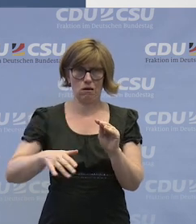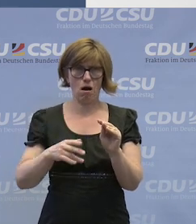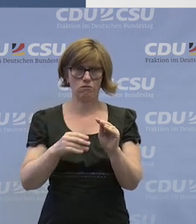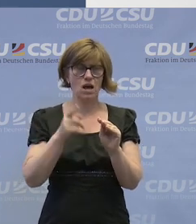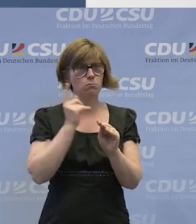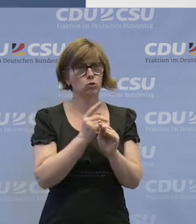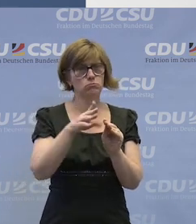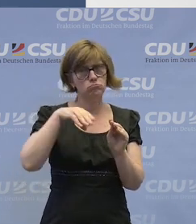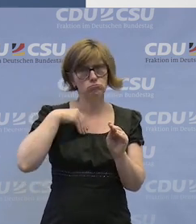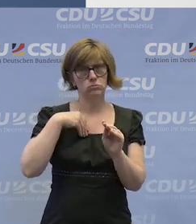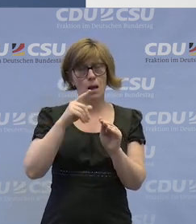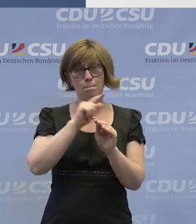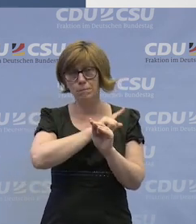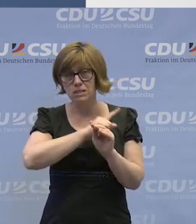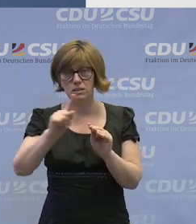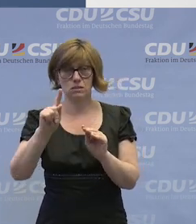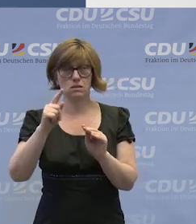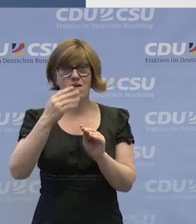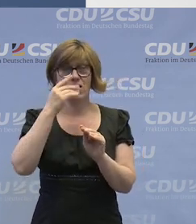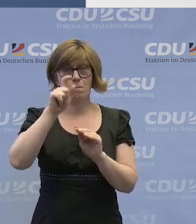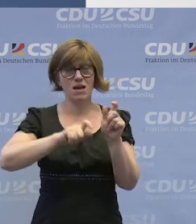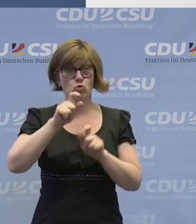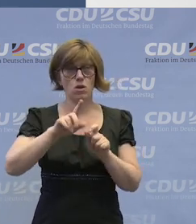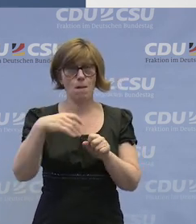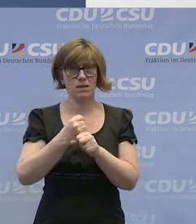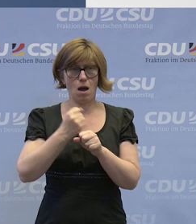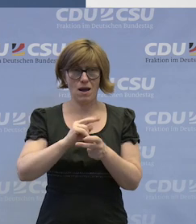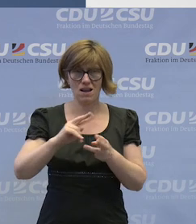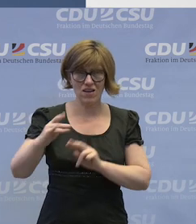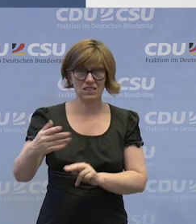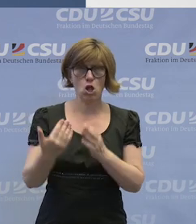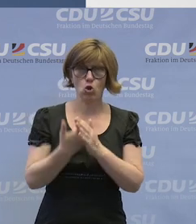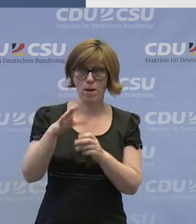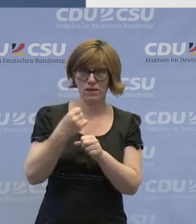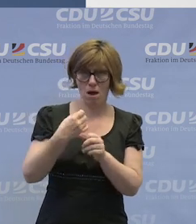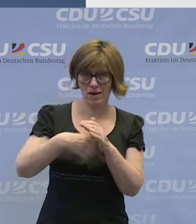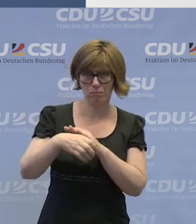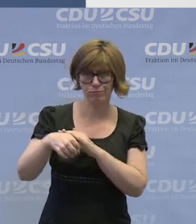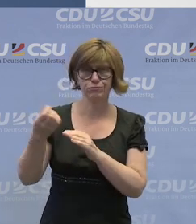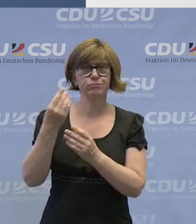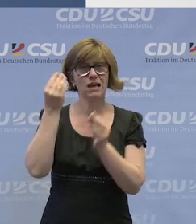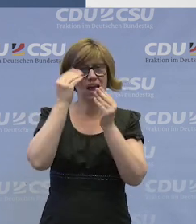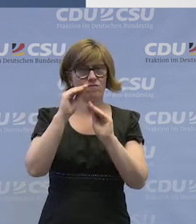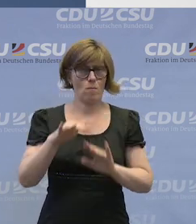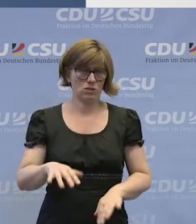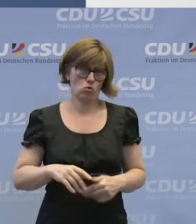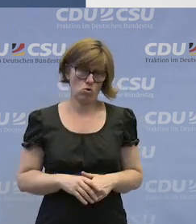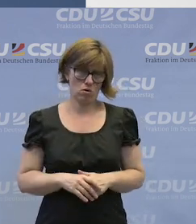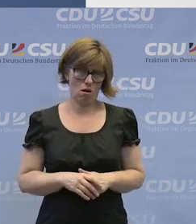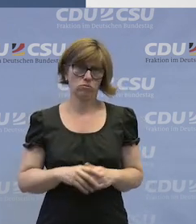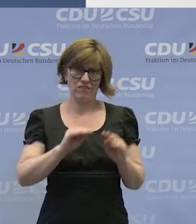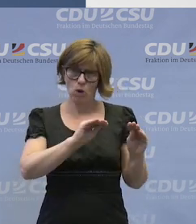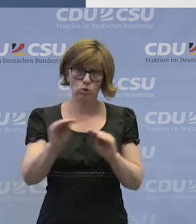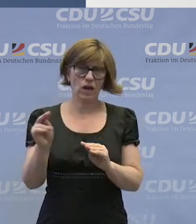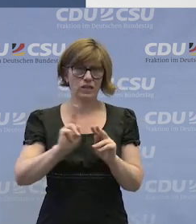auch wahrgenommen werden bis hin, dass eben auch wenn Personalmitarbeiter wechseln oder neu eingestellt werden, dort eine Information und eine